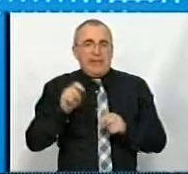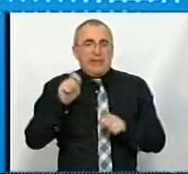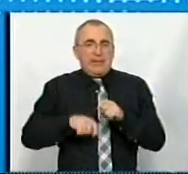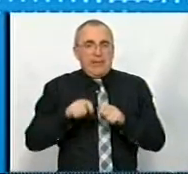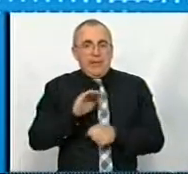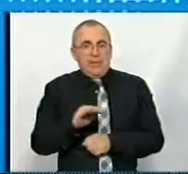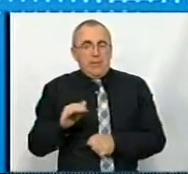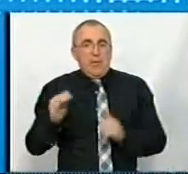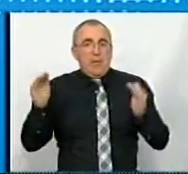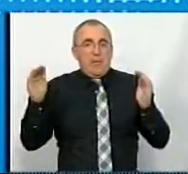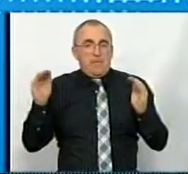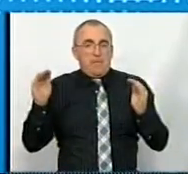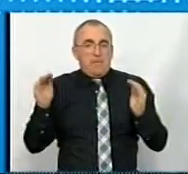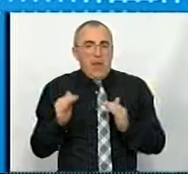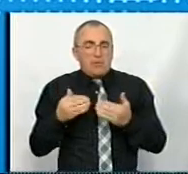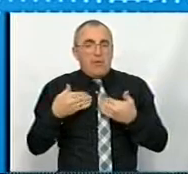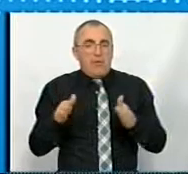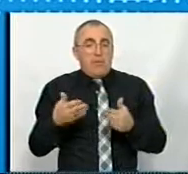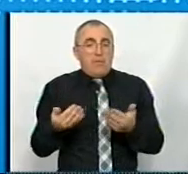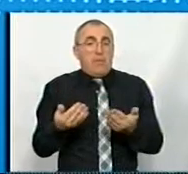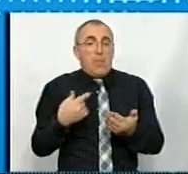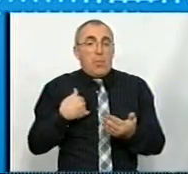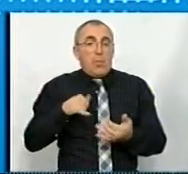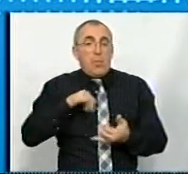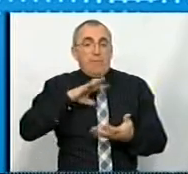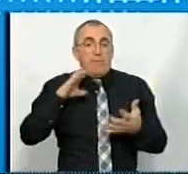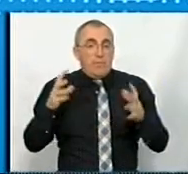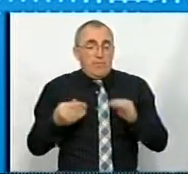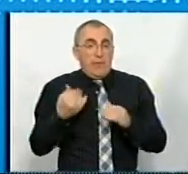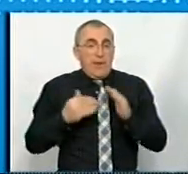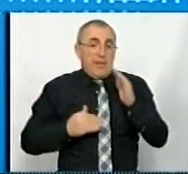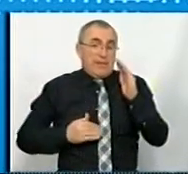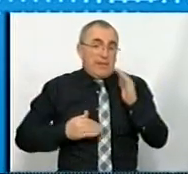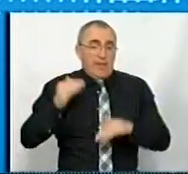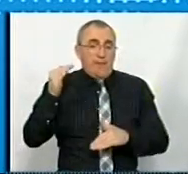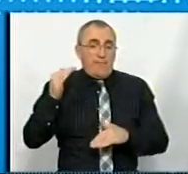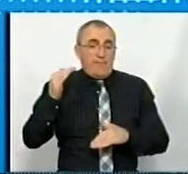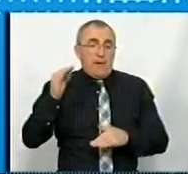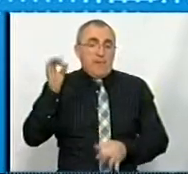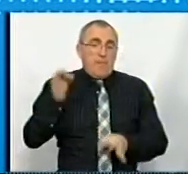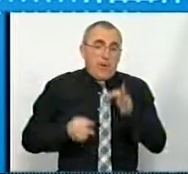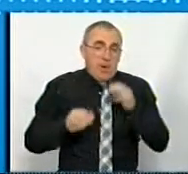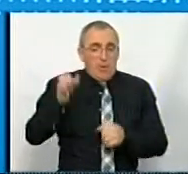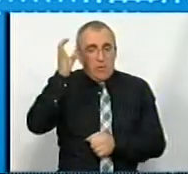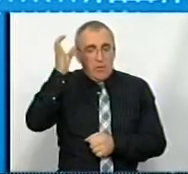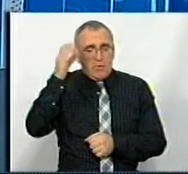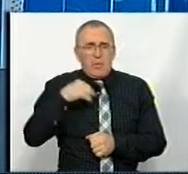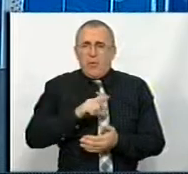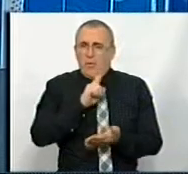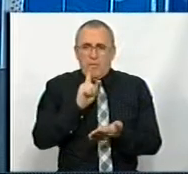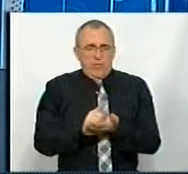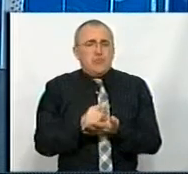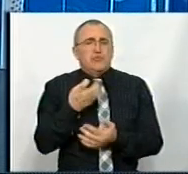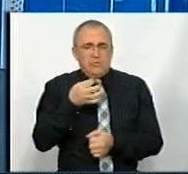Дітей трошки менше випускається. І ми виходимо, у нас же є і найвищі, тобто, не ті ж самі природні науки, є обов'язково скажу про